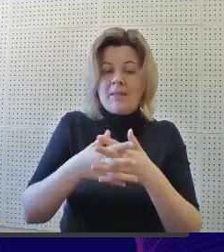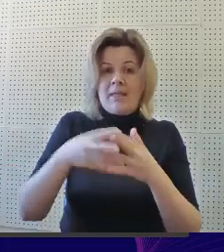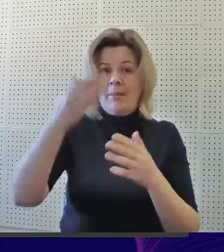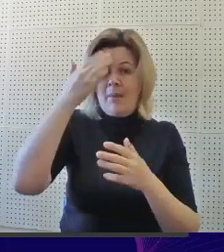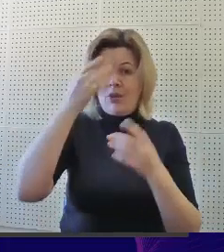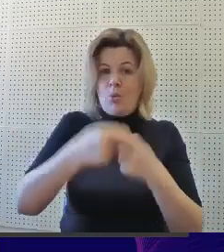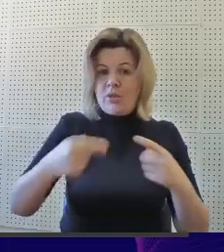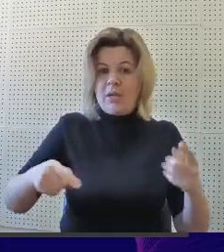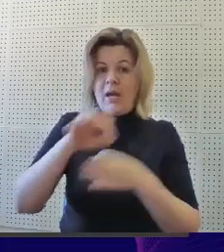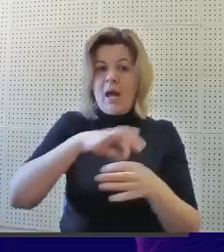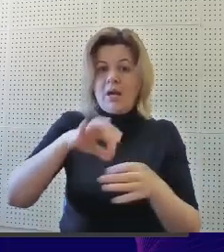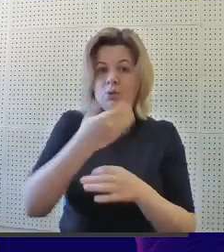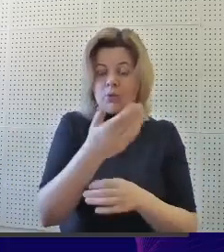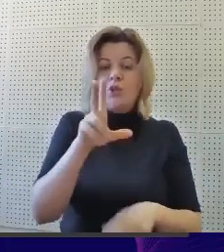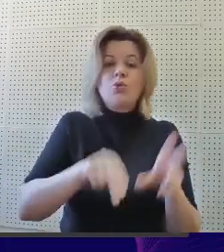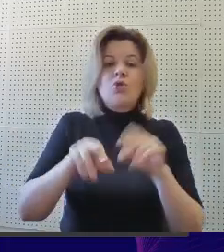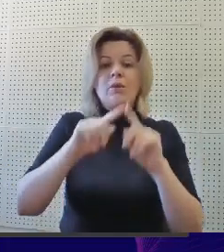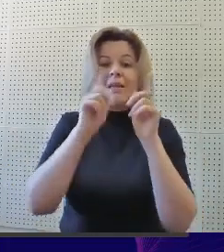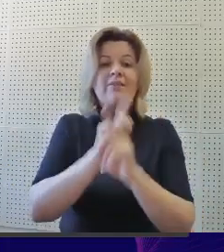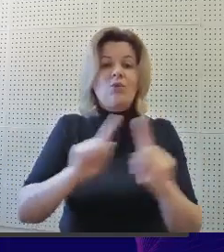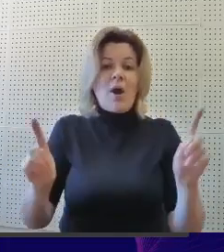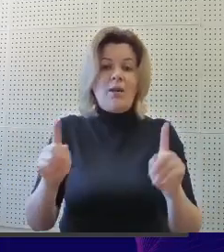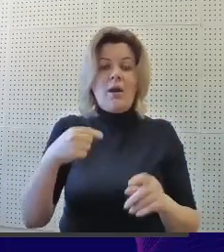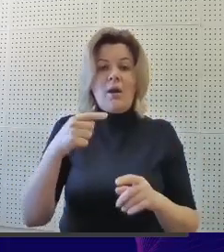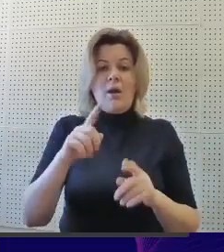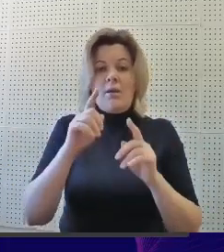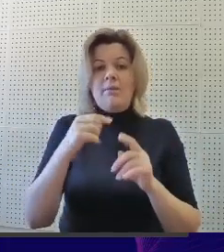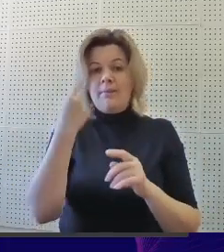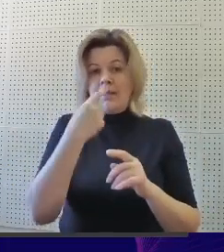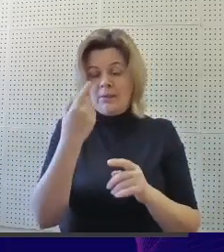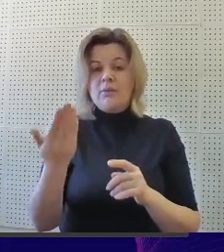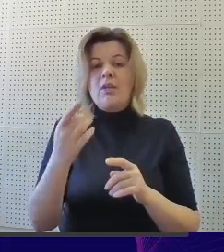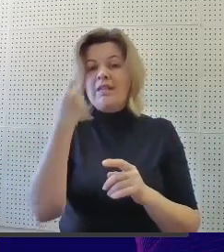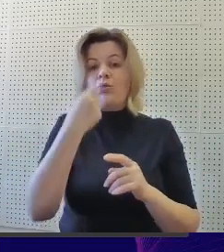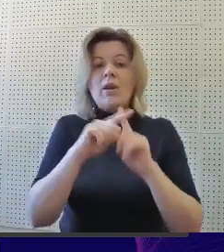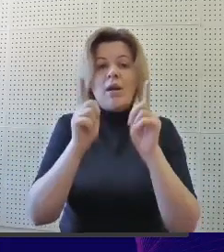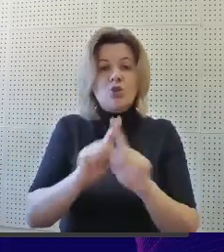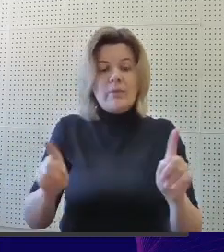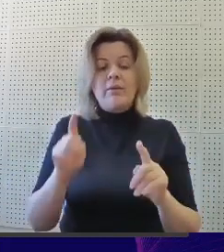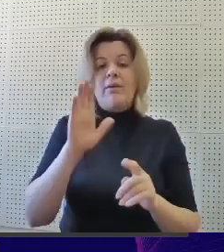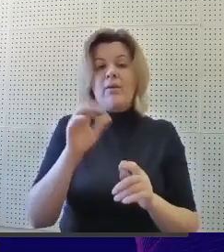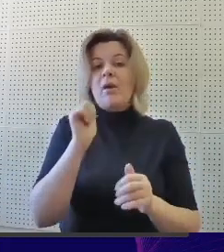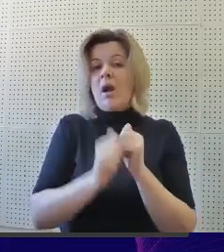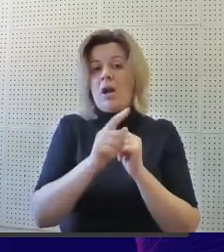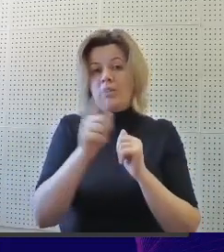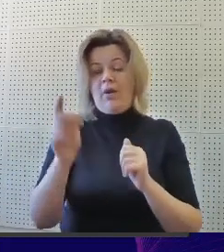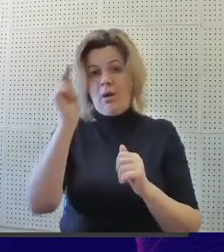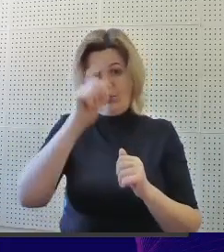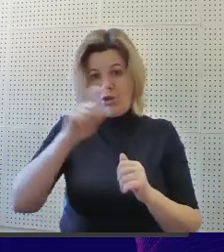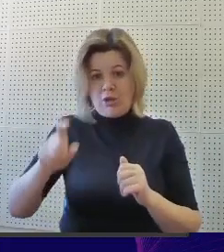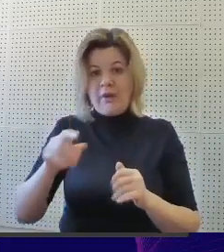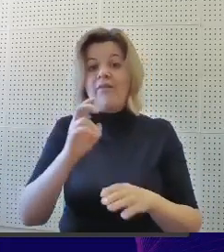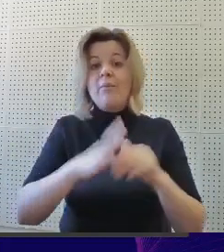конструктора с учетом индивидуальных особенностей каждого обучающегося. В практике своей работы мы используем